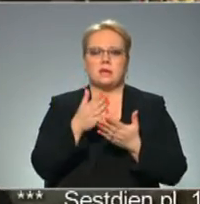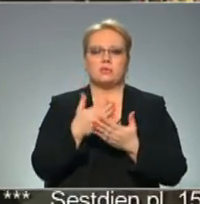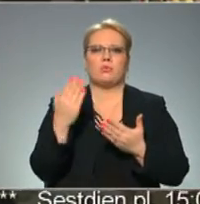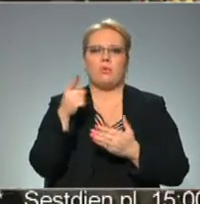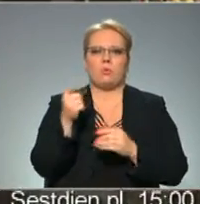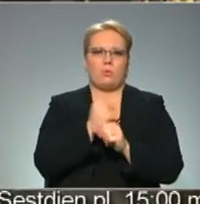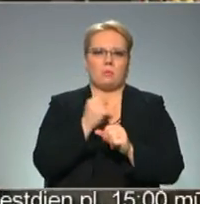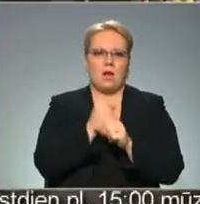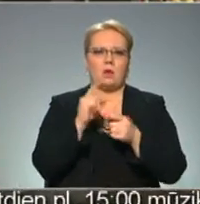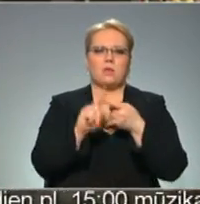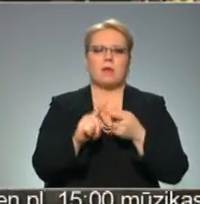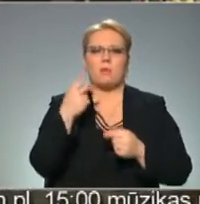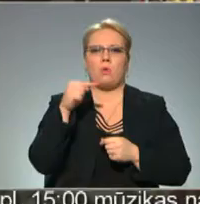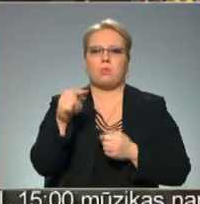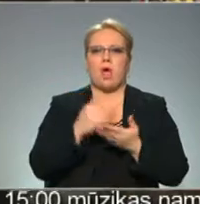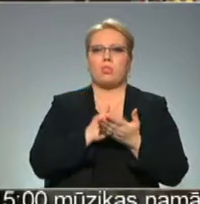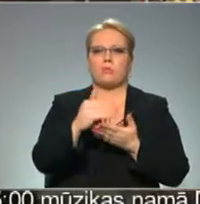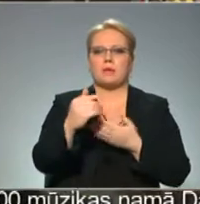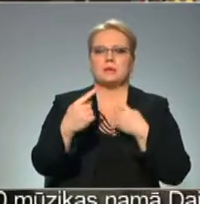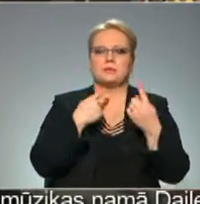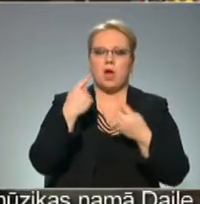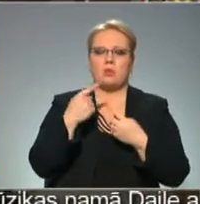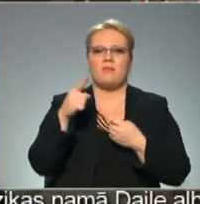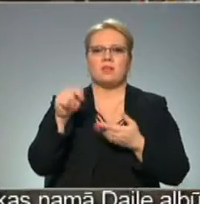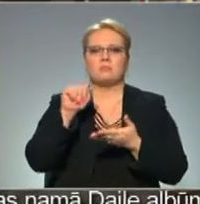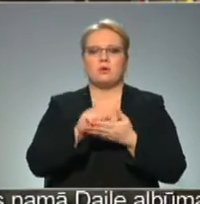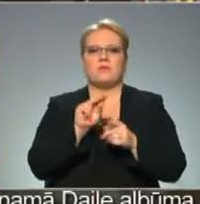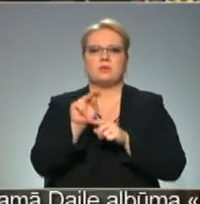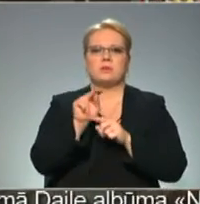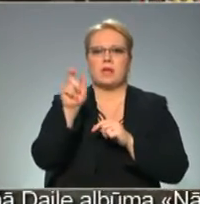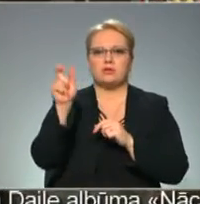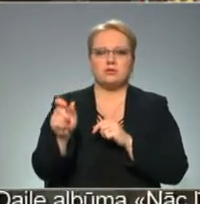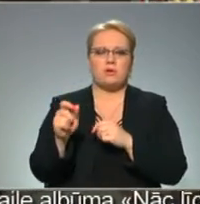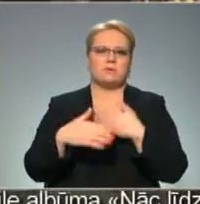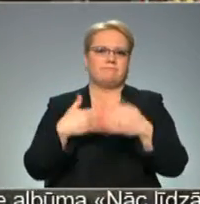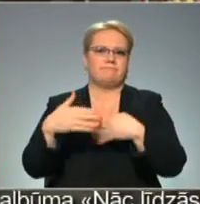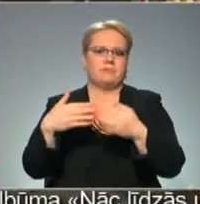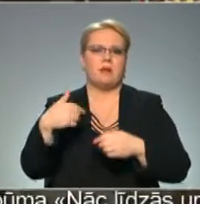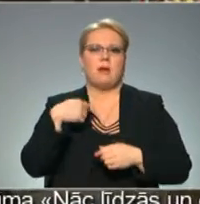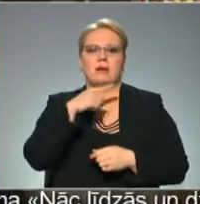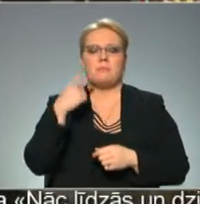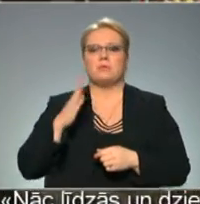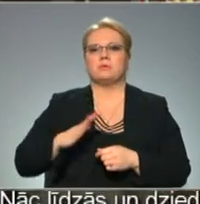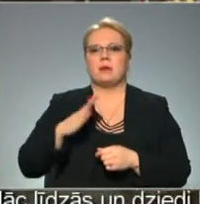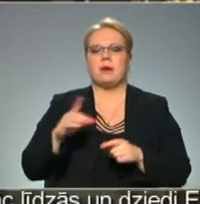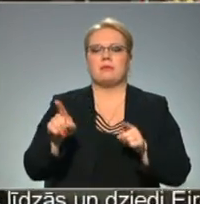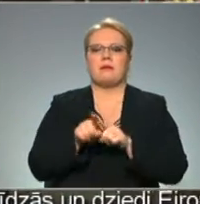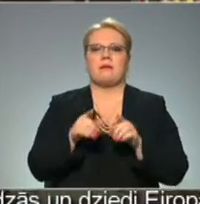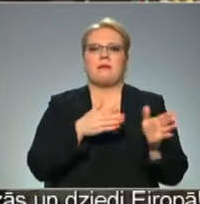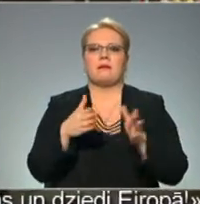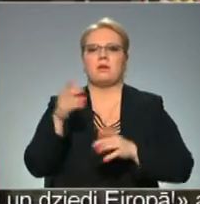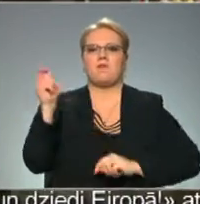tu dari? Un tad atkarībā no tā arī turpinās sarunas vai tu esi producents vai tu esi režisors. Bet man ļoti gribētos sagaidīt atkal kārtējo